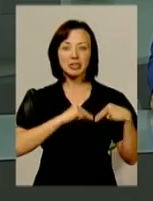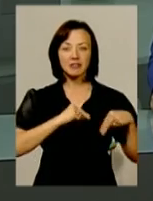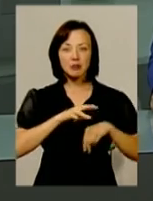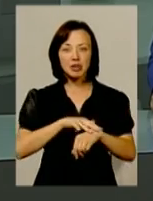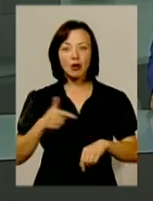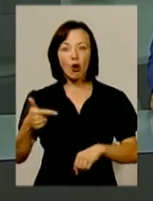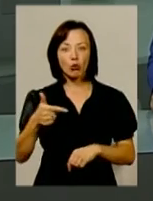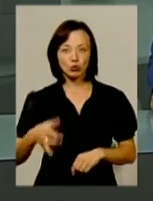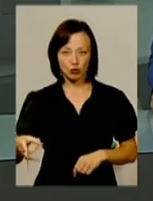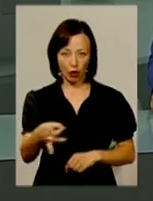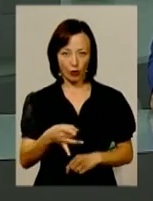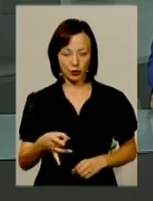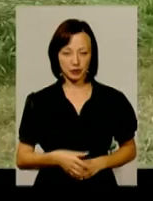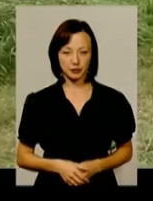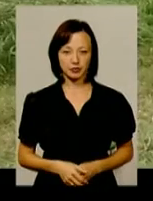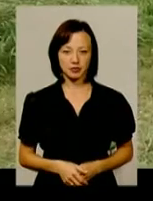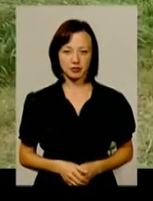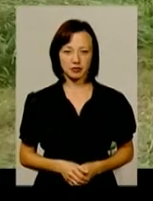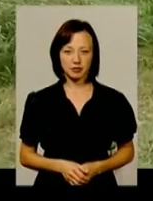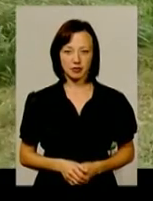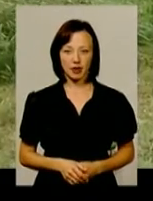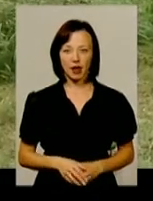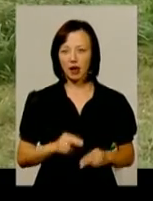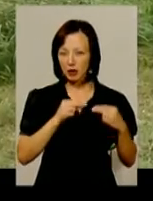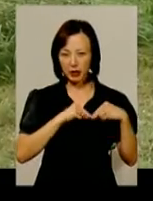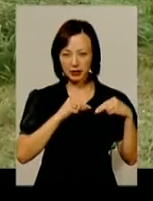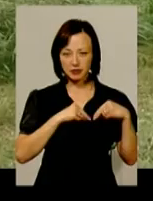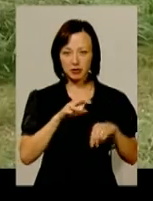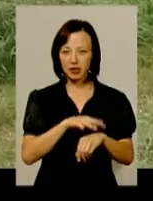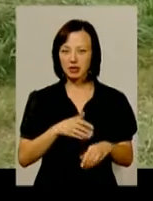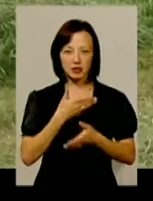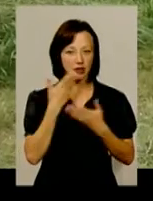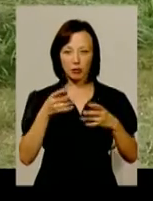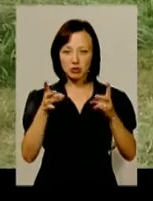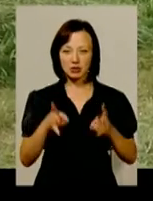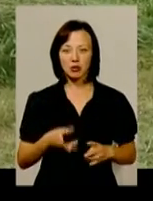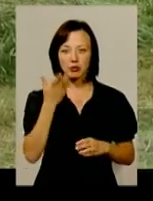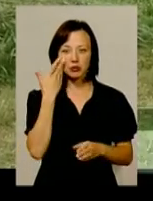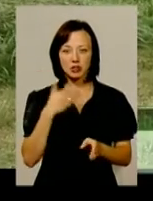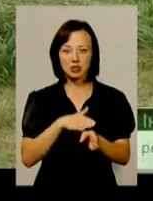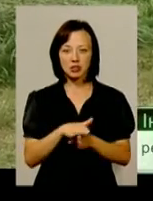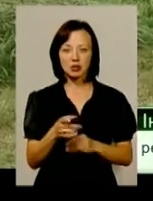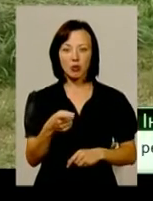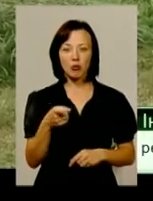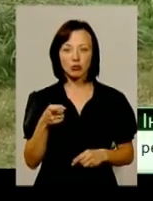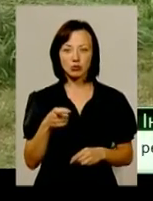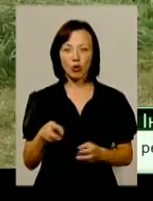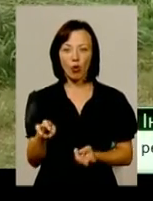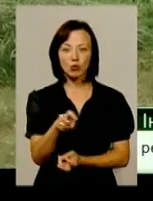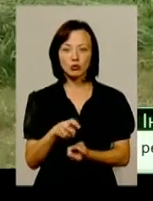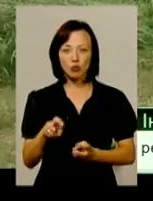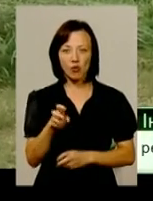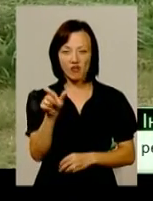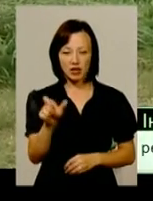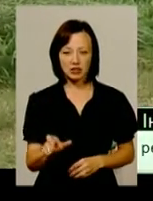Городоцькому районі. Працівники міліції не постраждали. Після здійснення пострілів розшукуваний